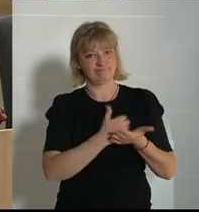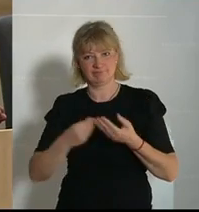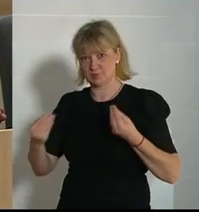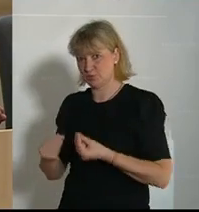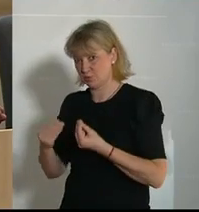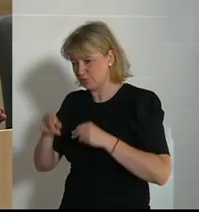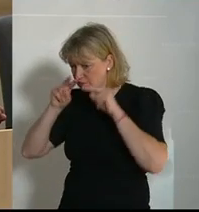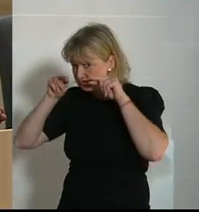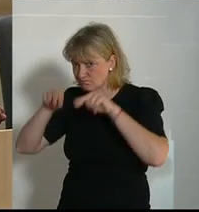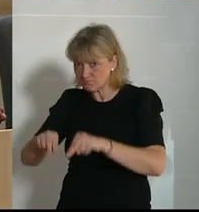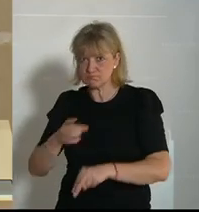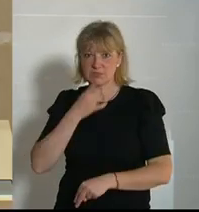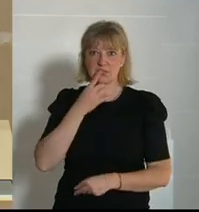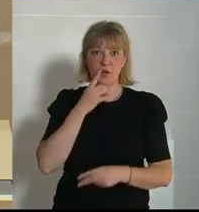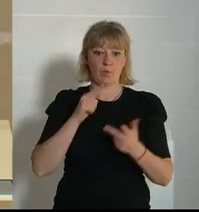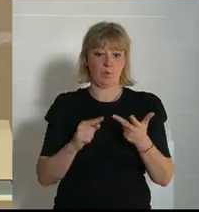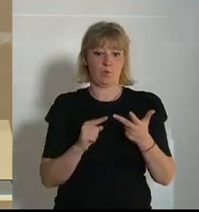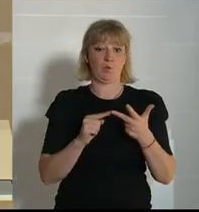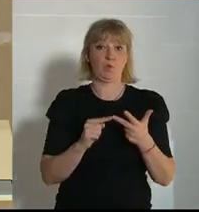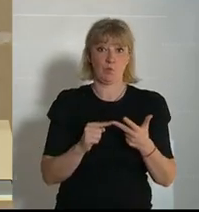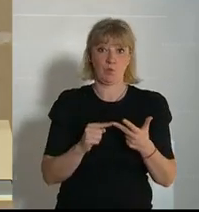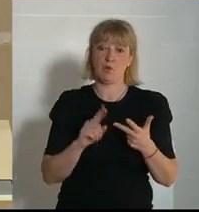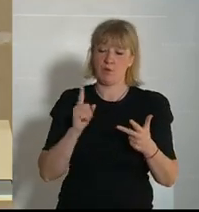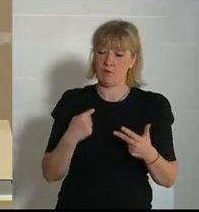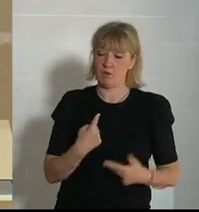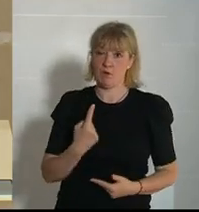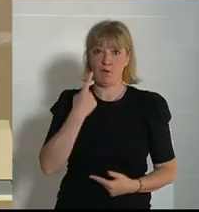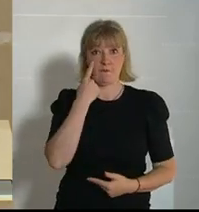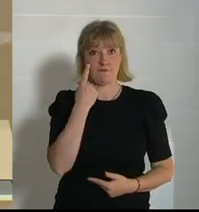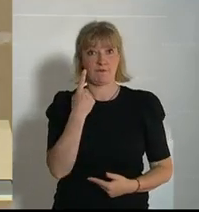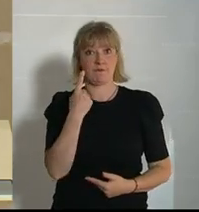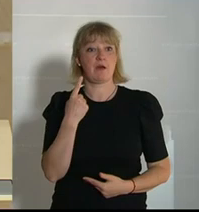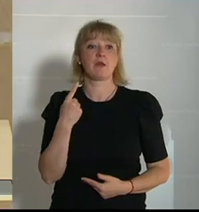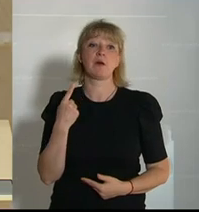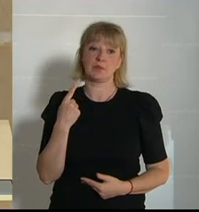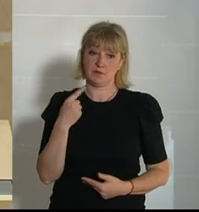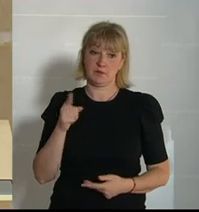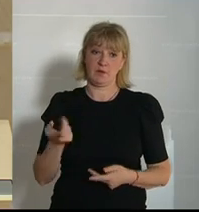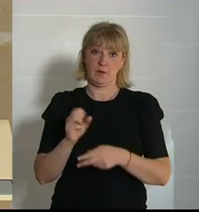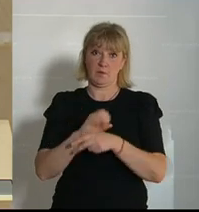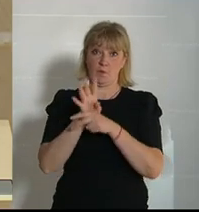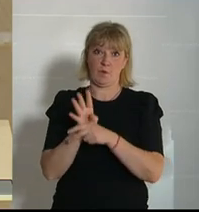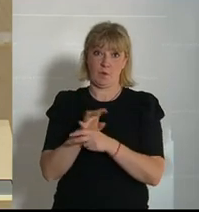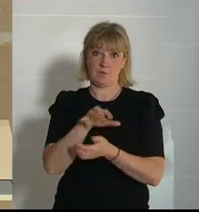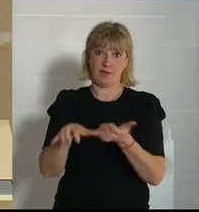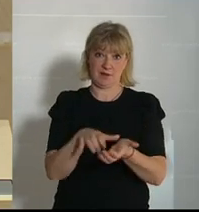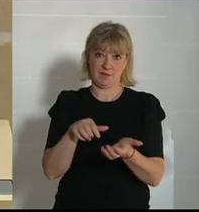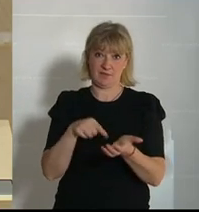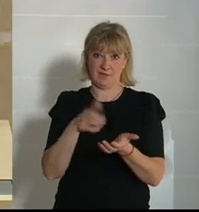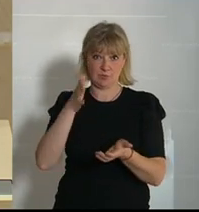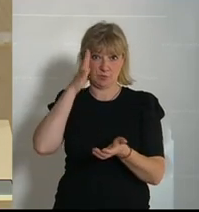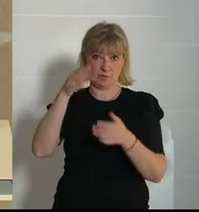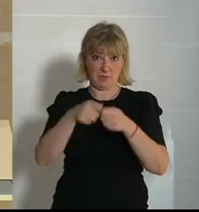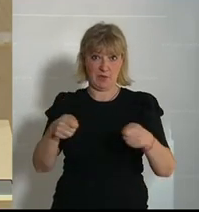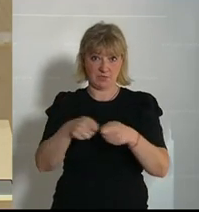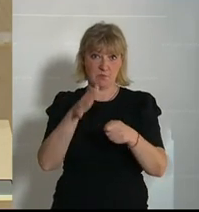dort noch genauer hinzuschauen. Und zum Dritten, was mir aufgefallen ist, es steht drinnen, dass die Corona-Krise auf künftige Maßnahmen